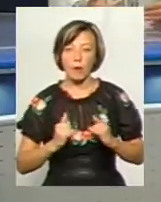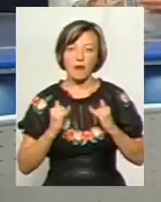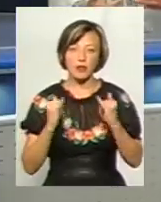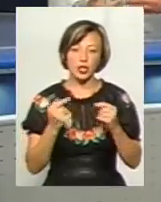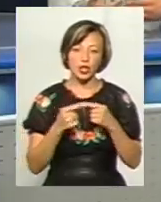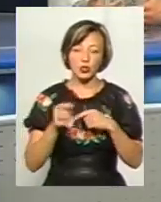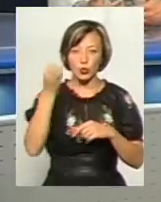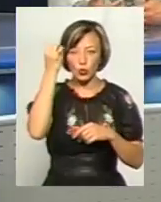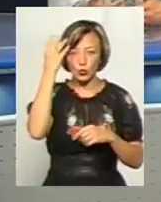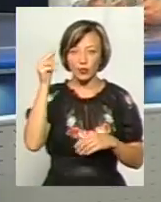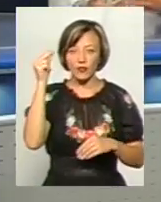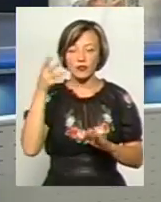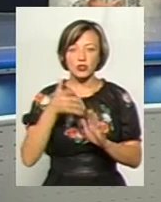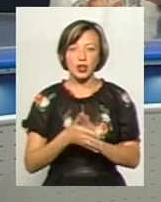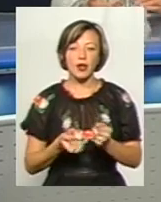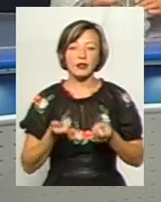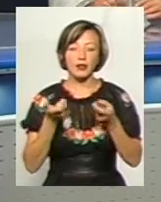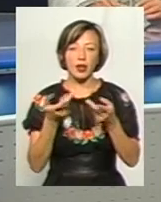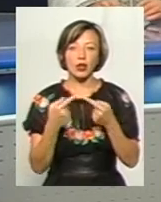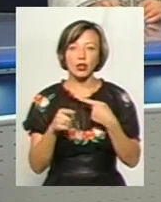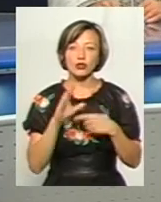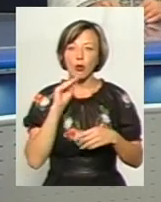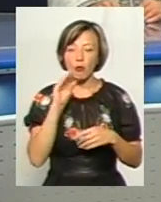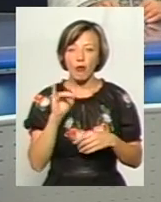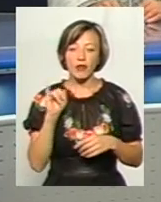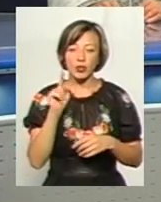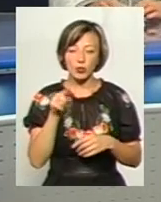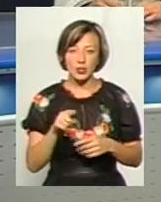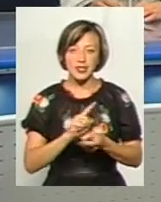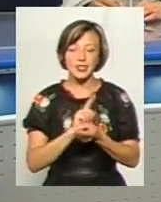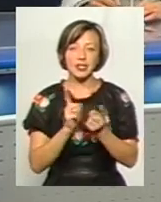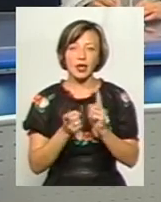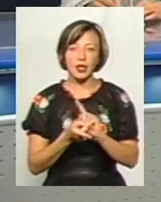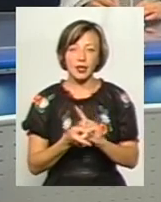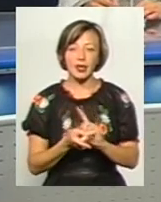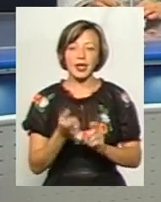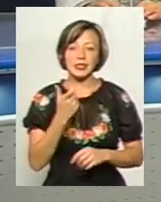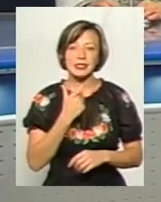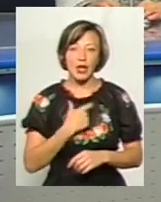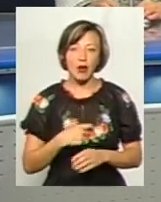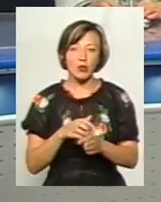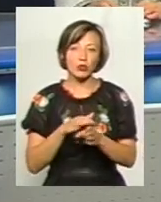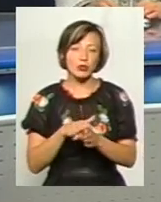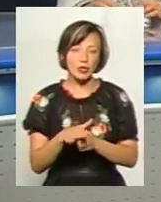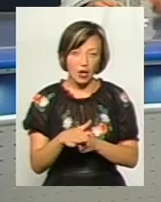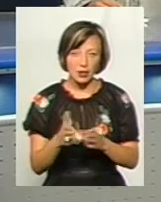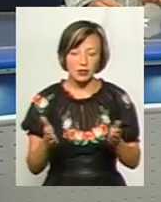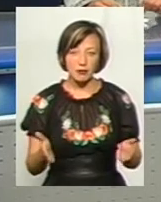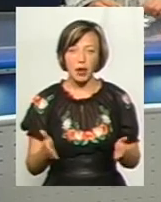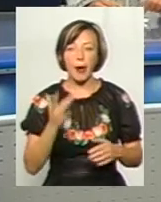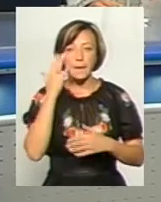іншу культуру, вивчає декілька інших мов, і він тоді стає самодостатнім. Так от,